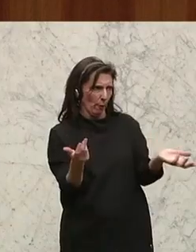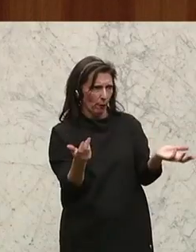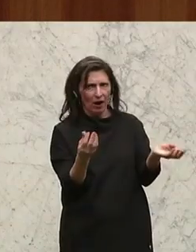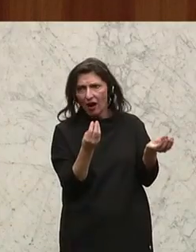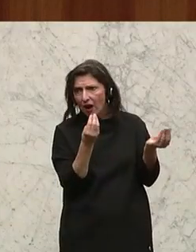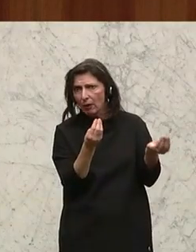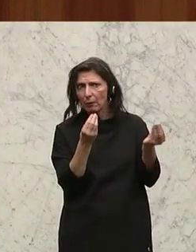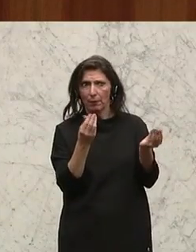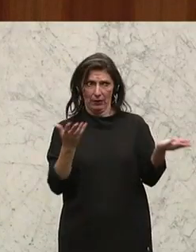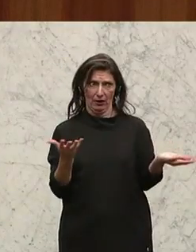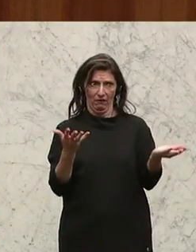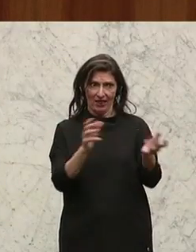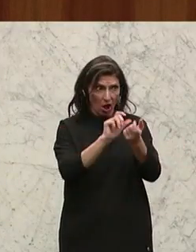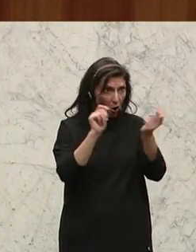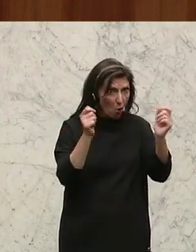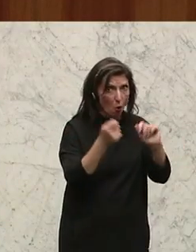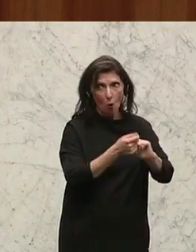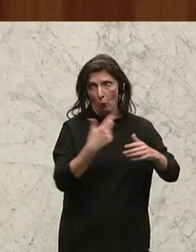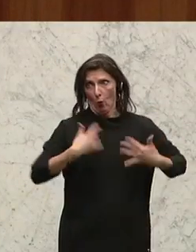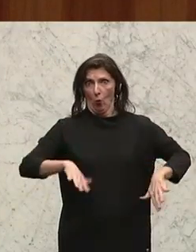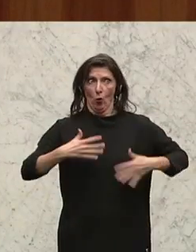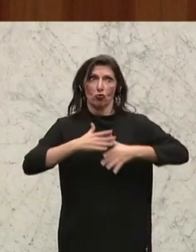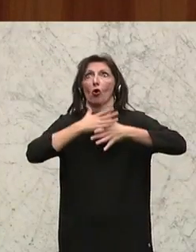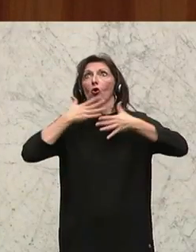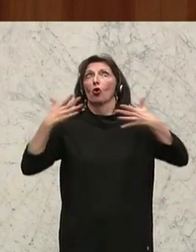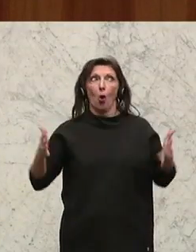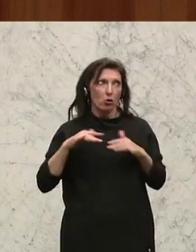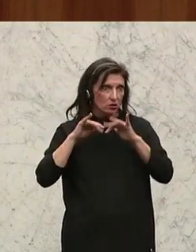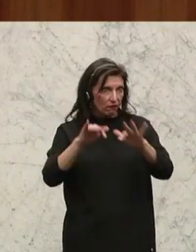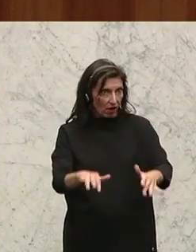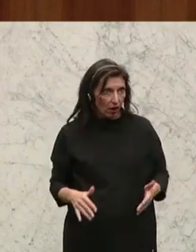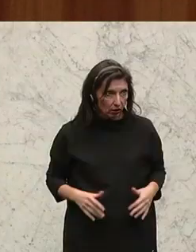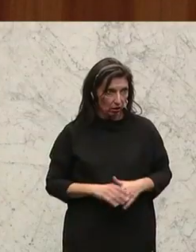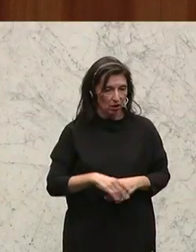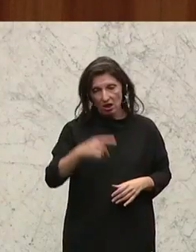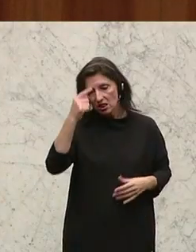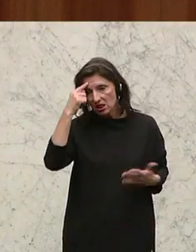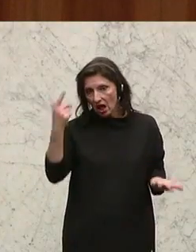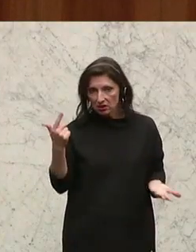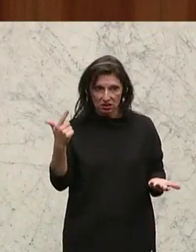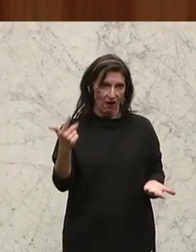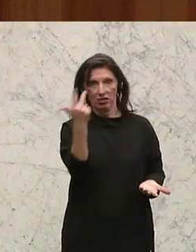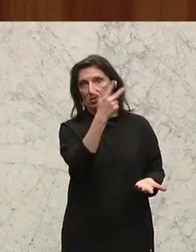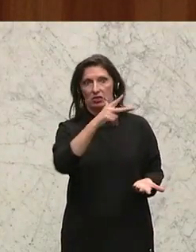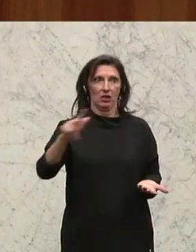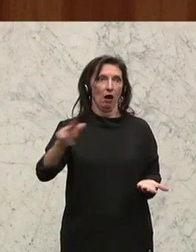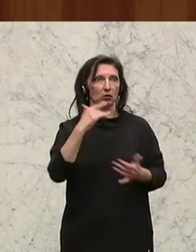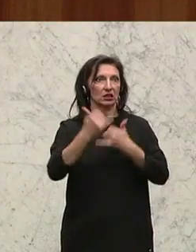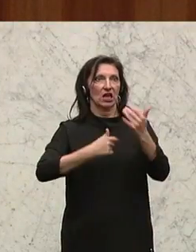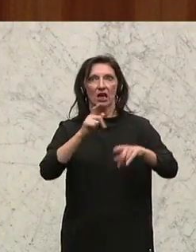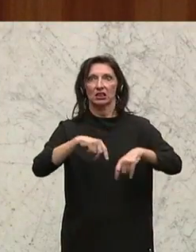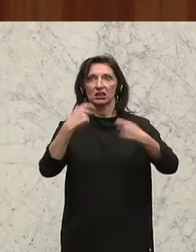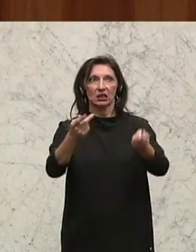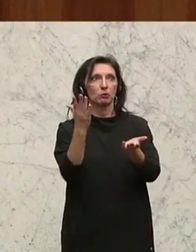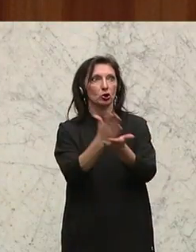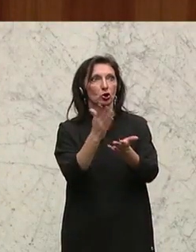ein Meilenstein, das wäre ein Meilenstein im Sinne aller, seit 200, 300 Jahren sich einer Tierethik auch hier verschrieben